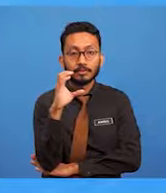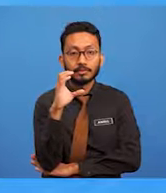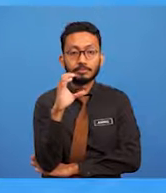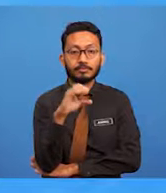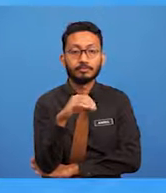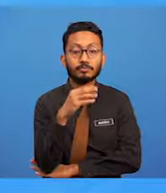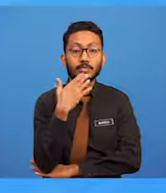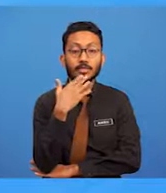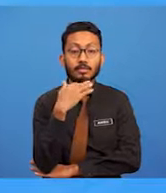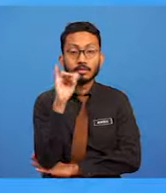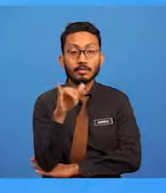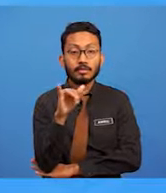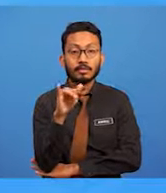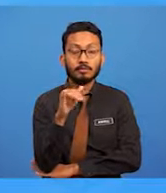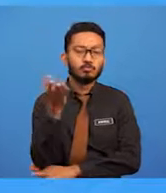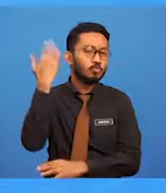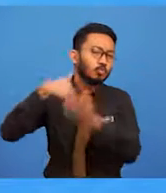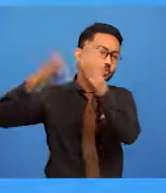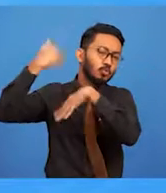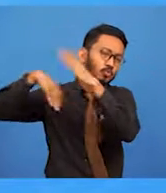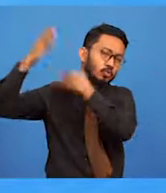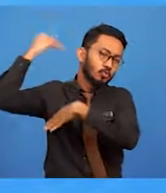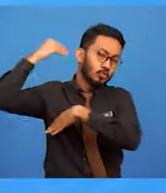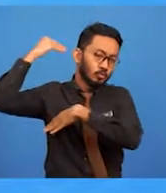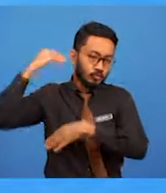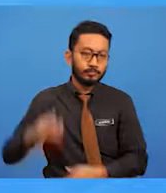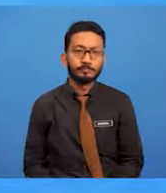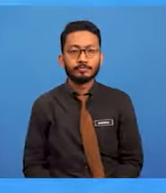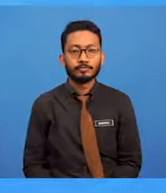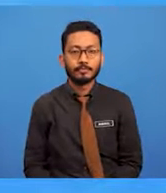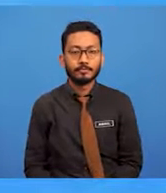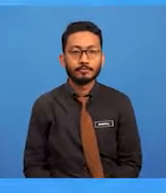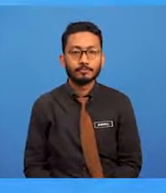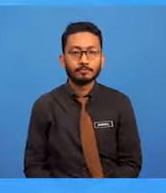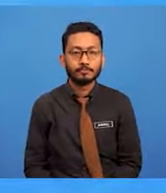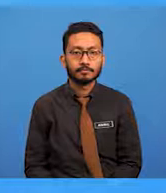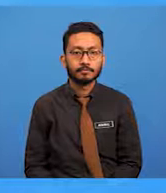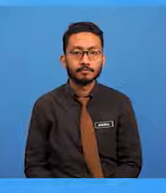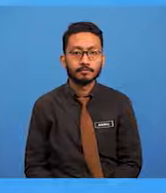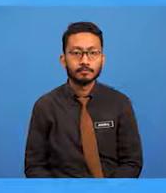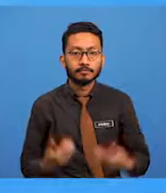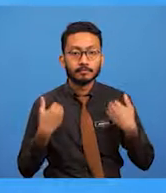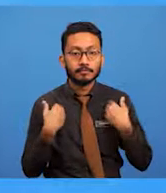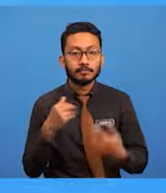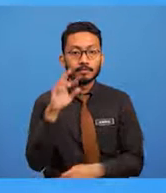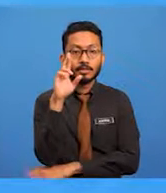berunsurkan konsep lama. Dalam erti kata lain adalah retro.